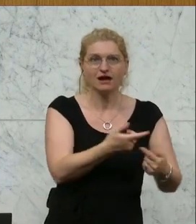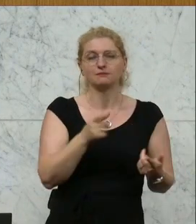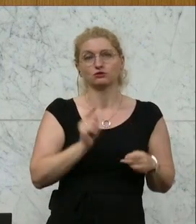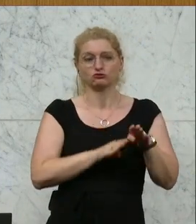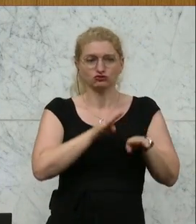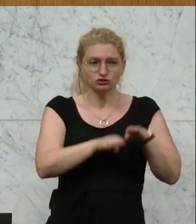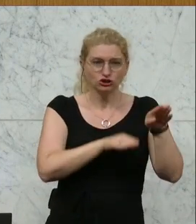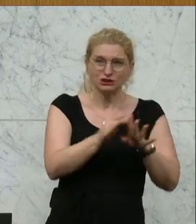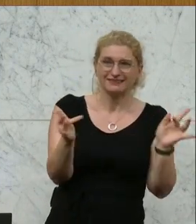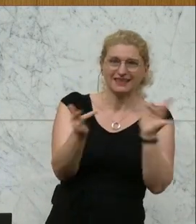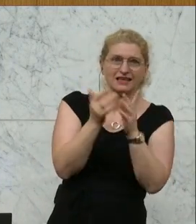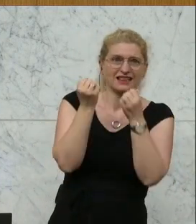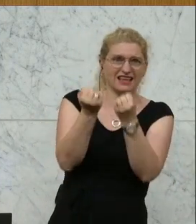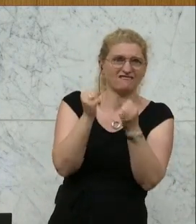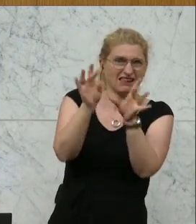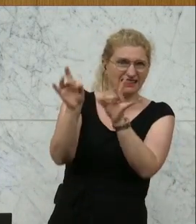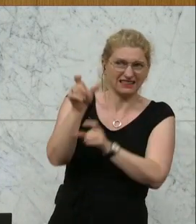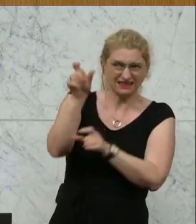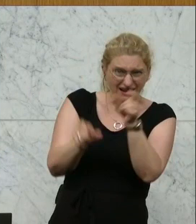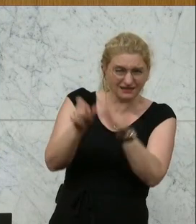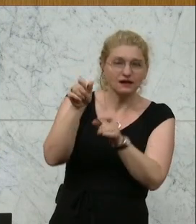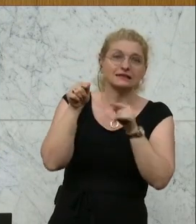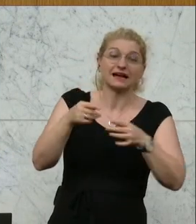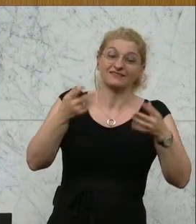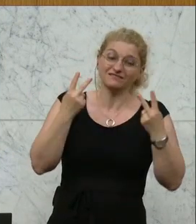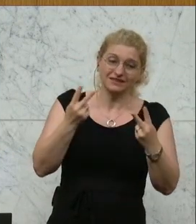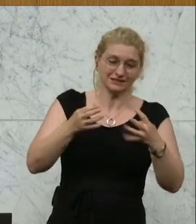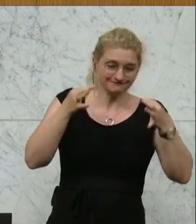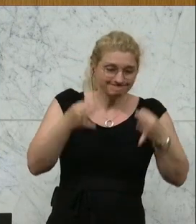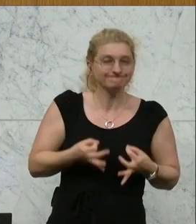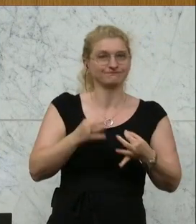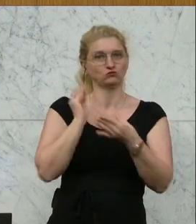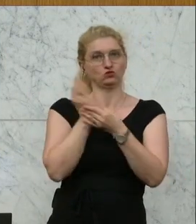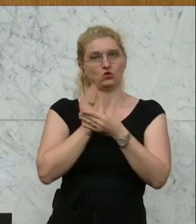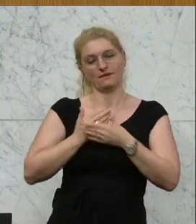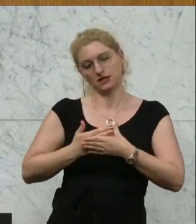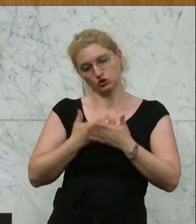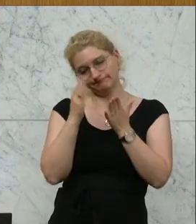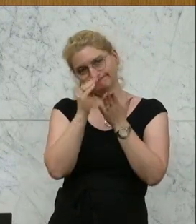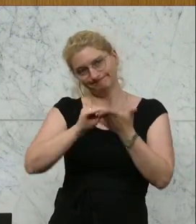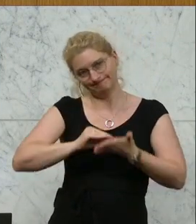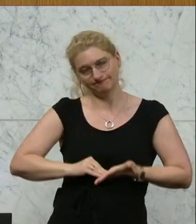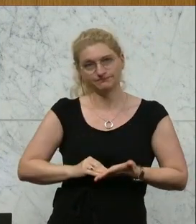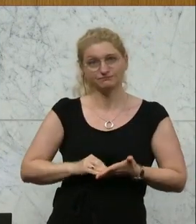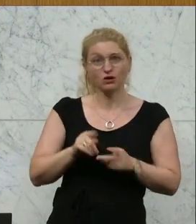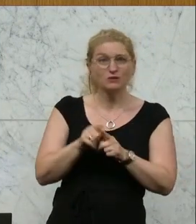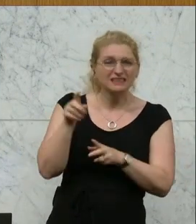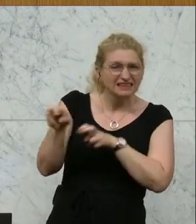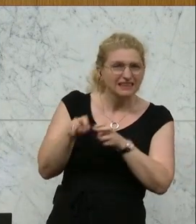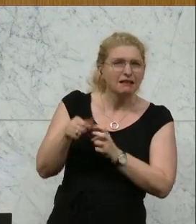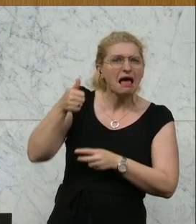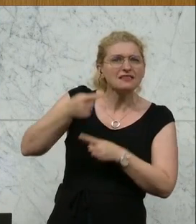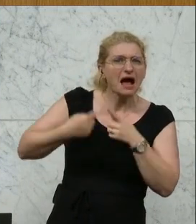Gewalttäter geht, ist die korrekte Dokumentation wesentlich. Und die Regierung ist hier eineinhalb Jahre säumig, das